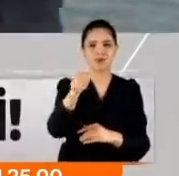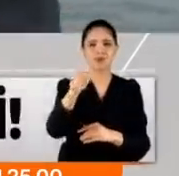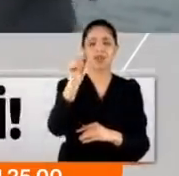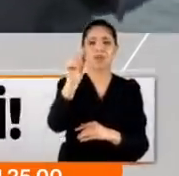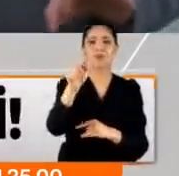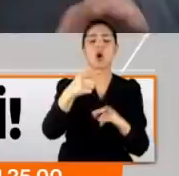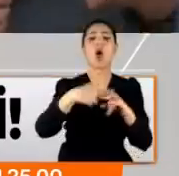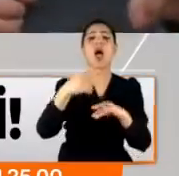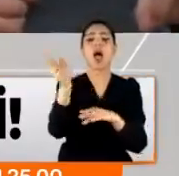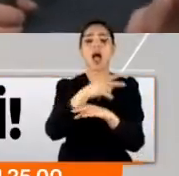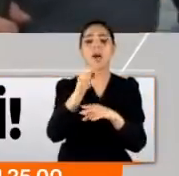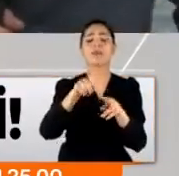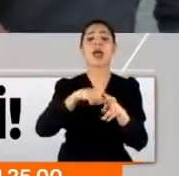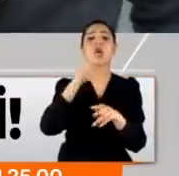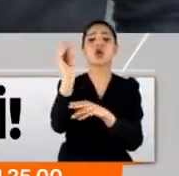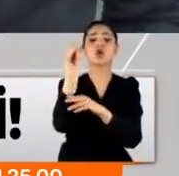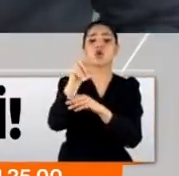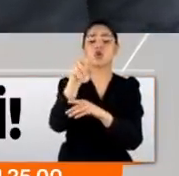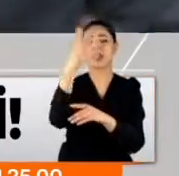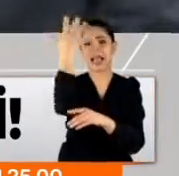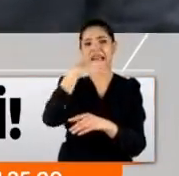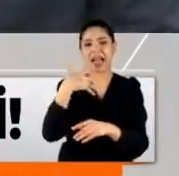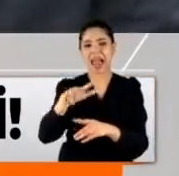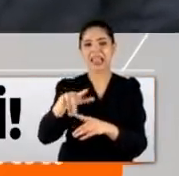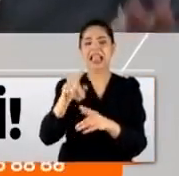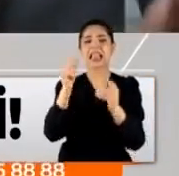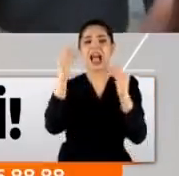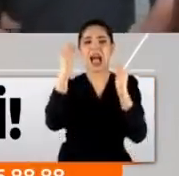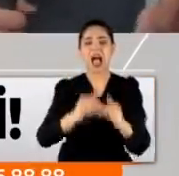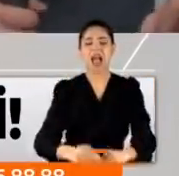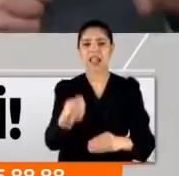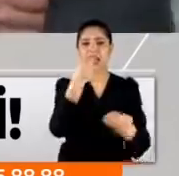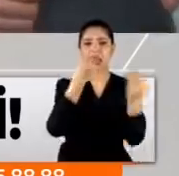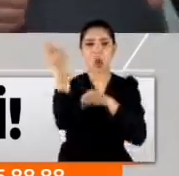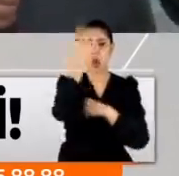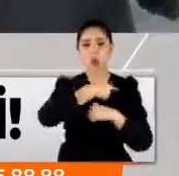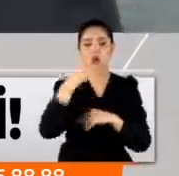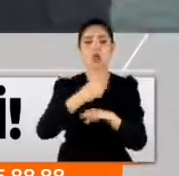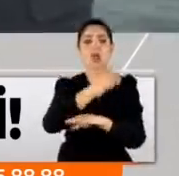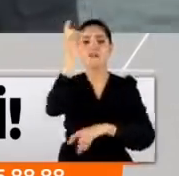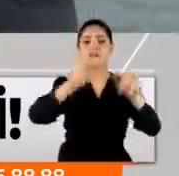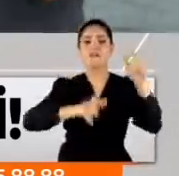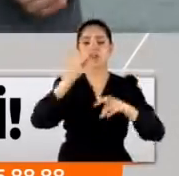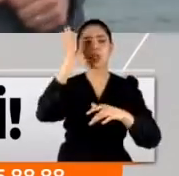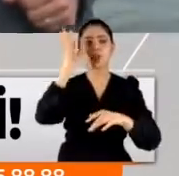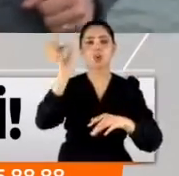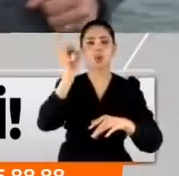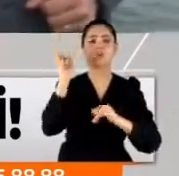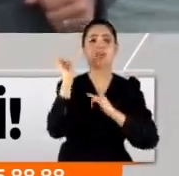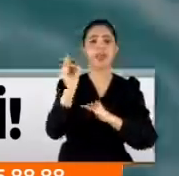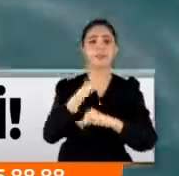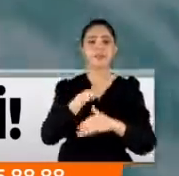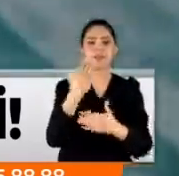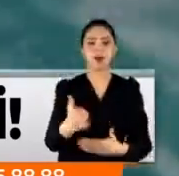akademisyenin Yunus'ların... ...Karadeniz'deki hamsi popülasyonunun azalttığını gerekçe göstererek... ...avlanma önerisi vatandaşların ve uzmanların tepkisini